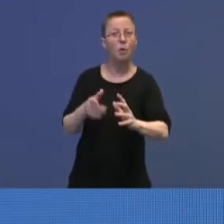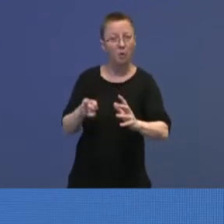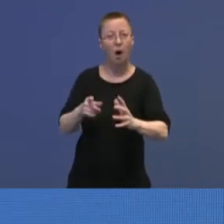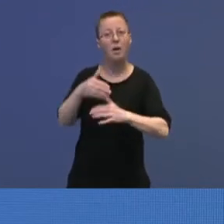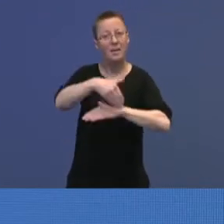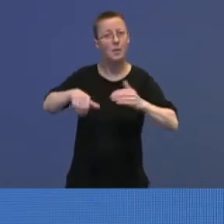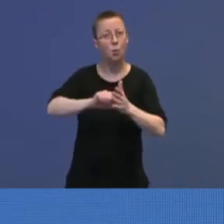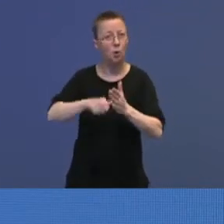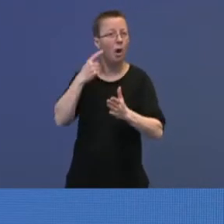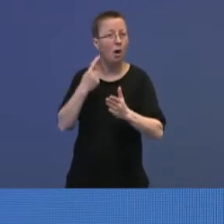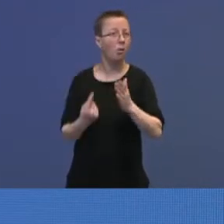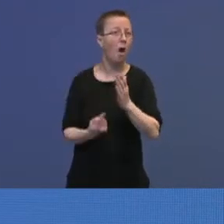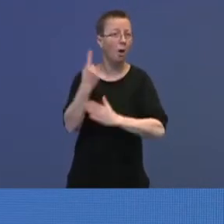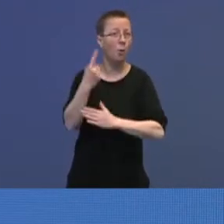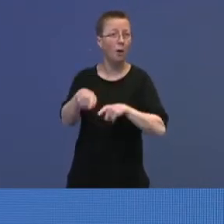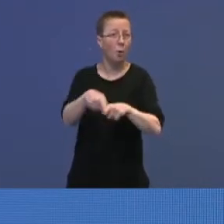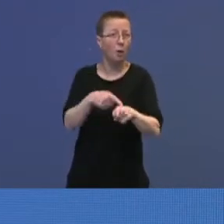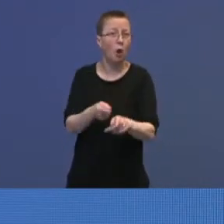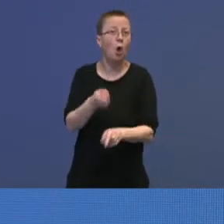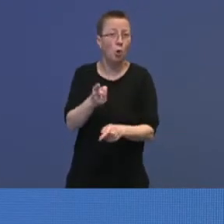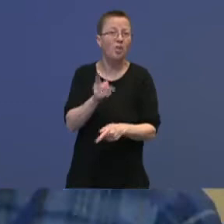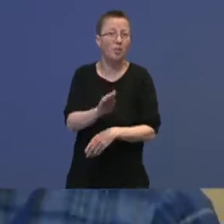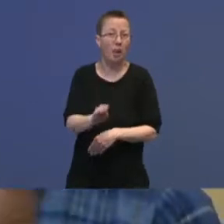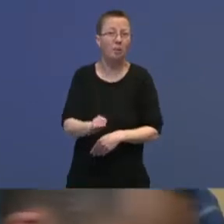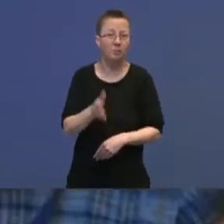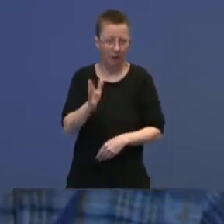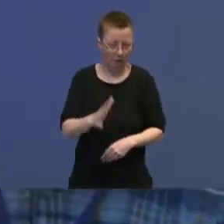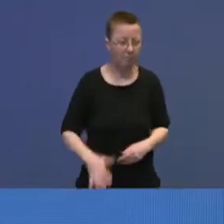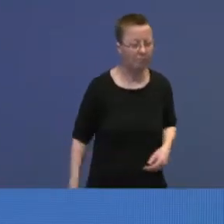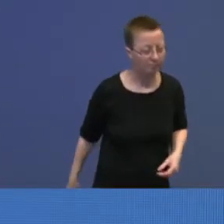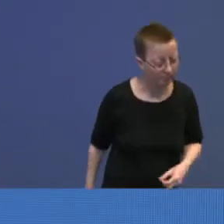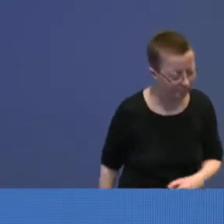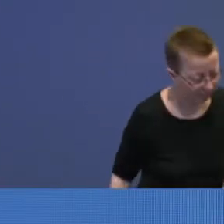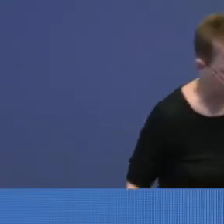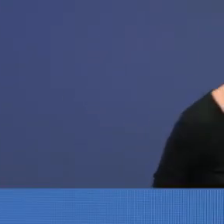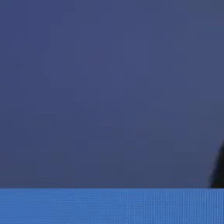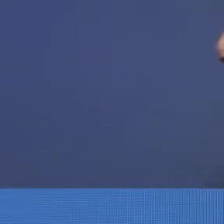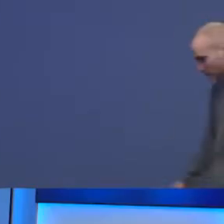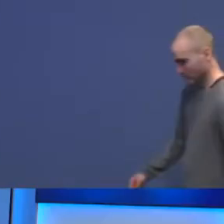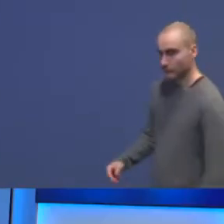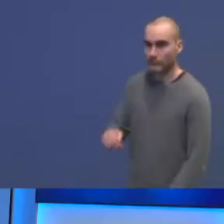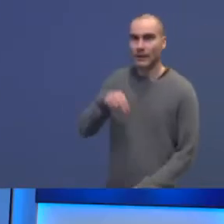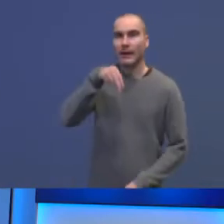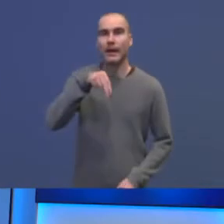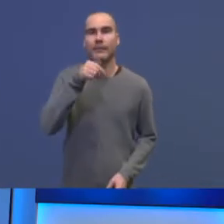grensekontroll kunne være aktuelt å innføre på kort varsel. Takk. Da er det NTB, og deretter TV2.